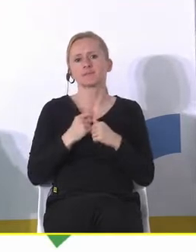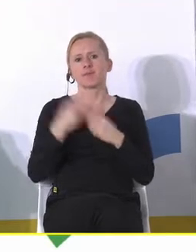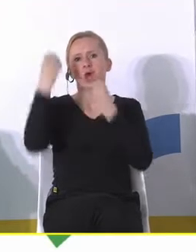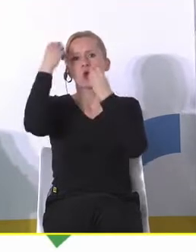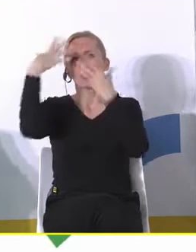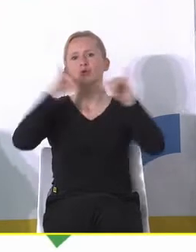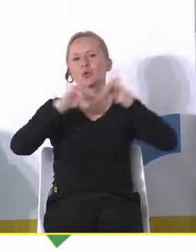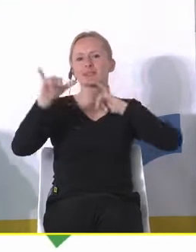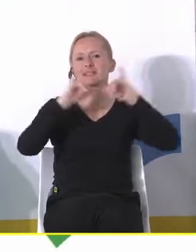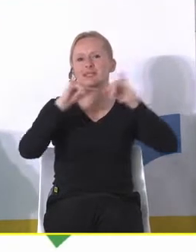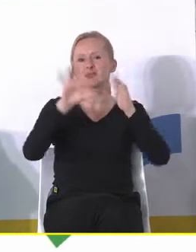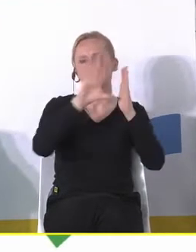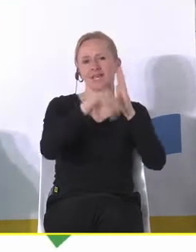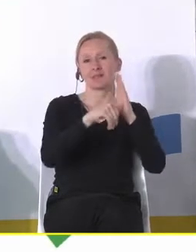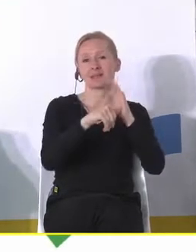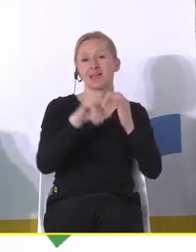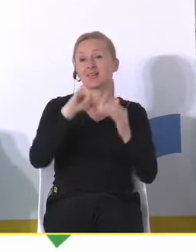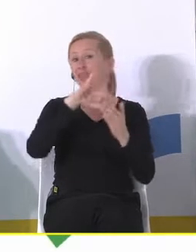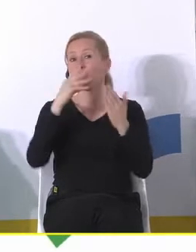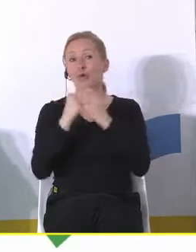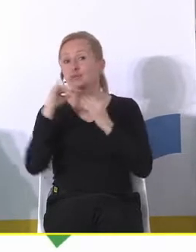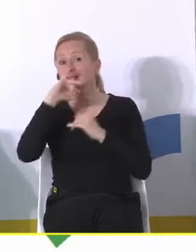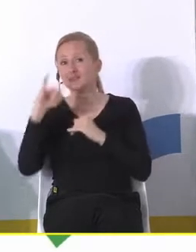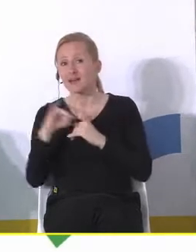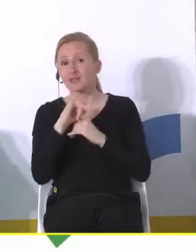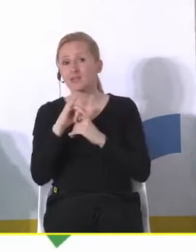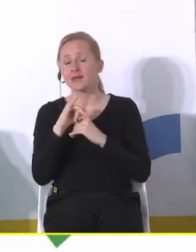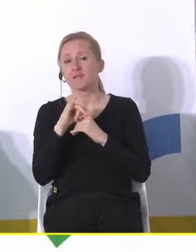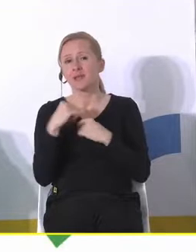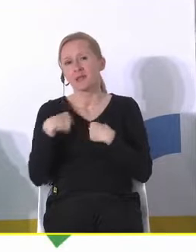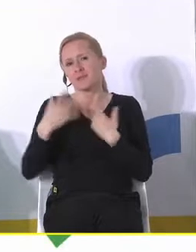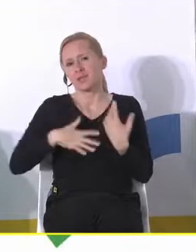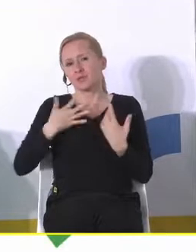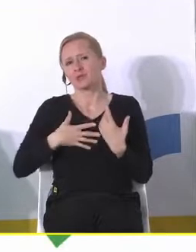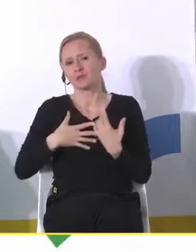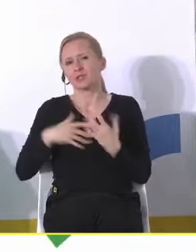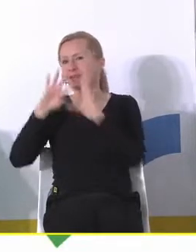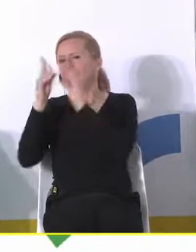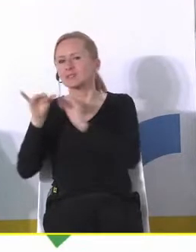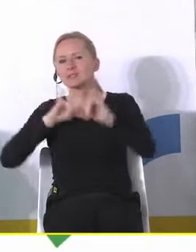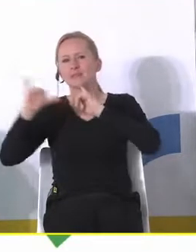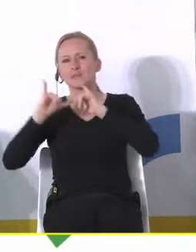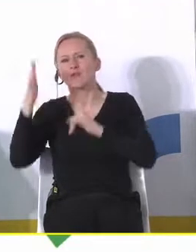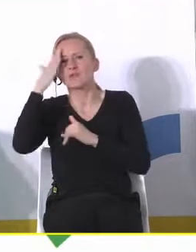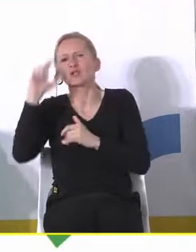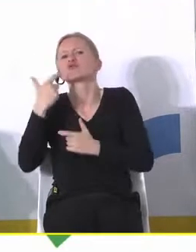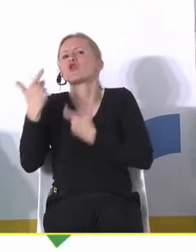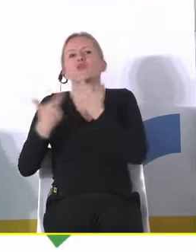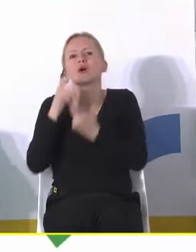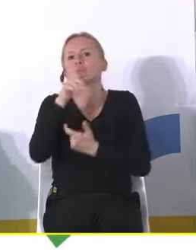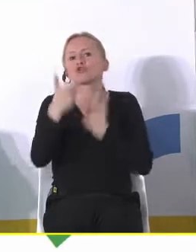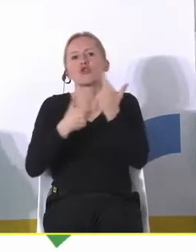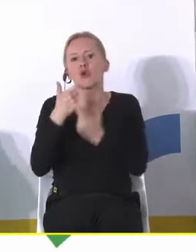kultury zarządzania w ogóle, tak? Nie do końca chyba takie przynajmniej miałem wrażenie, nie wszyscy samorządowcy wiedzą, czym oni zarządzają